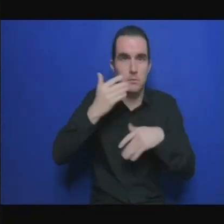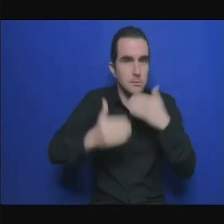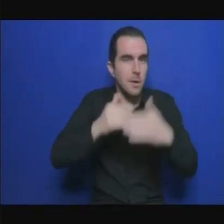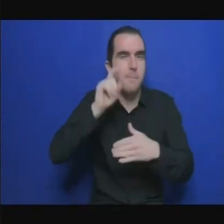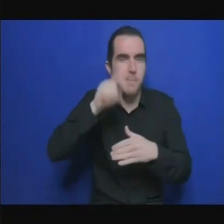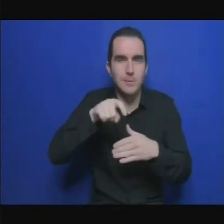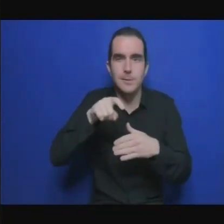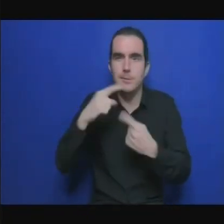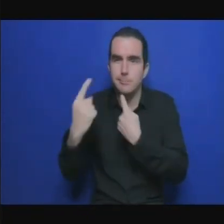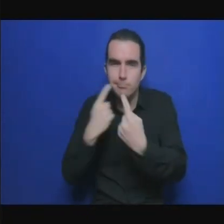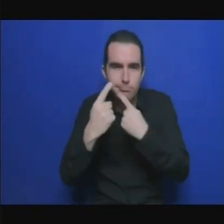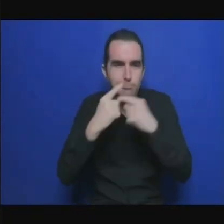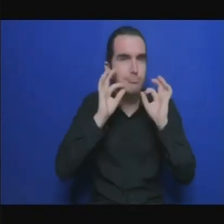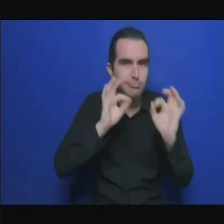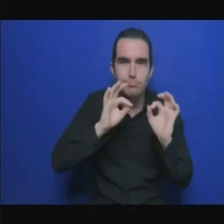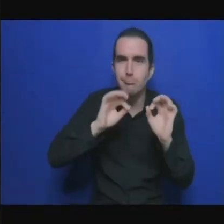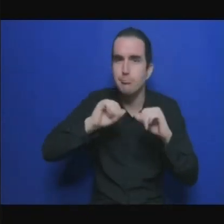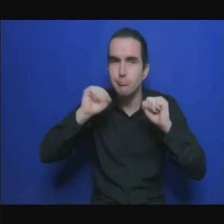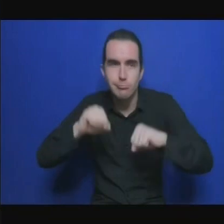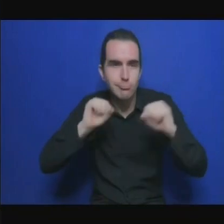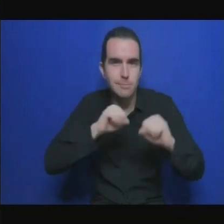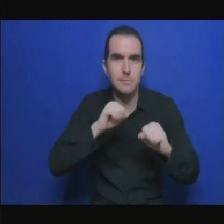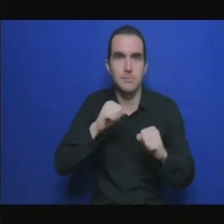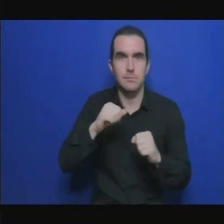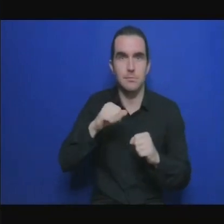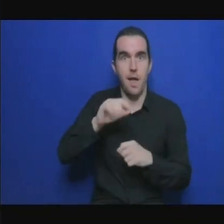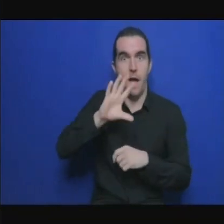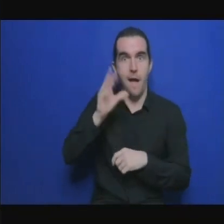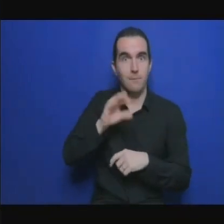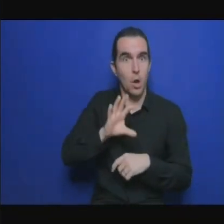concrètes et voir est-ce que c'est vraiment possible